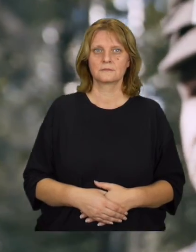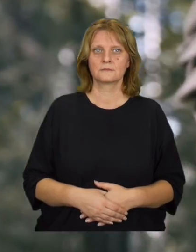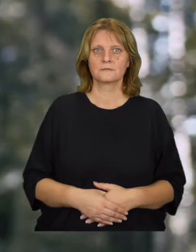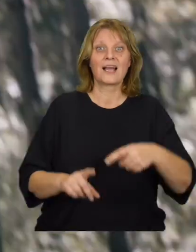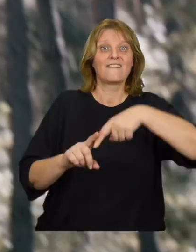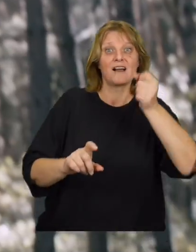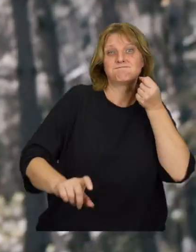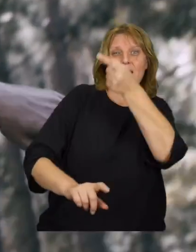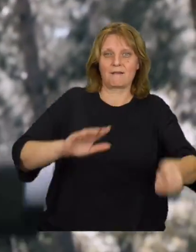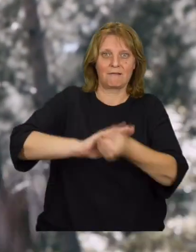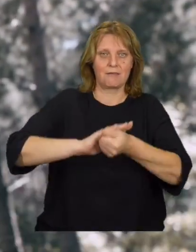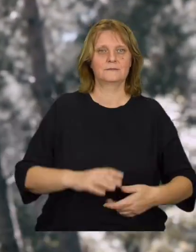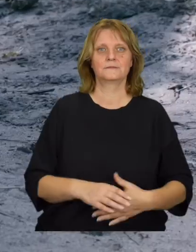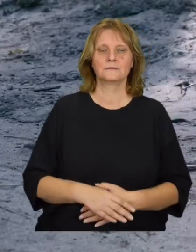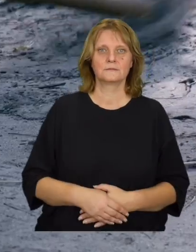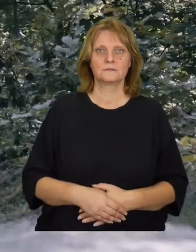Krenat!